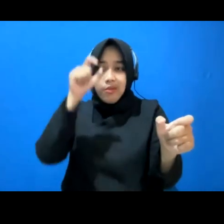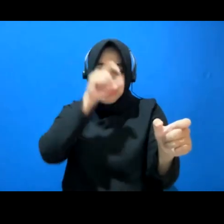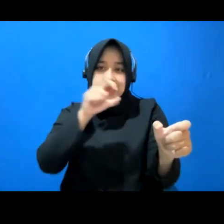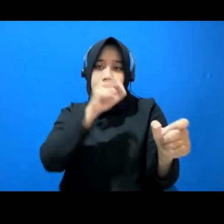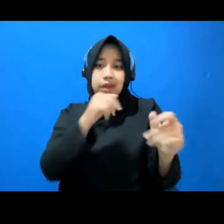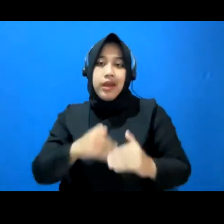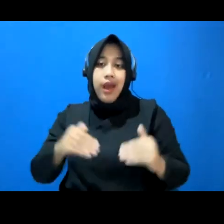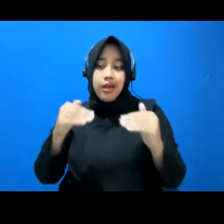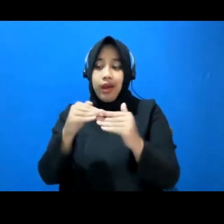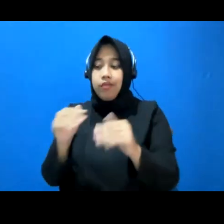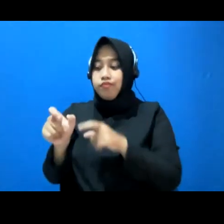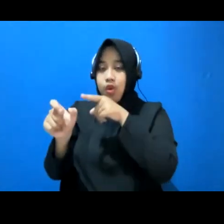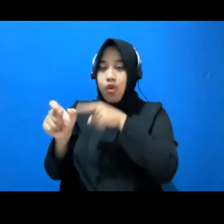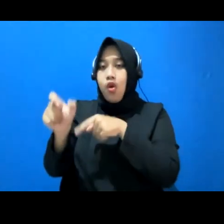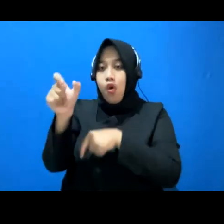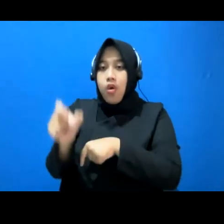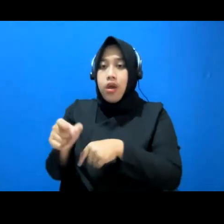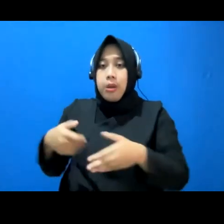pemberi jasa hukum.